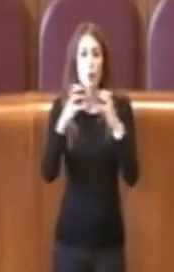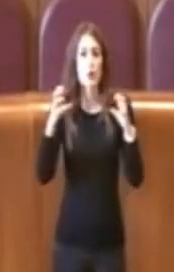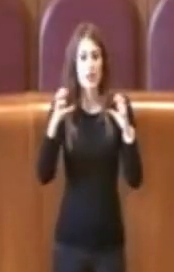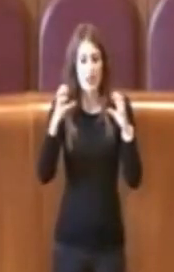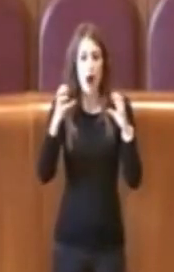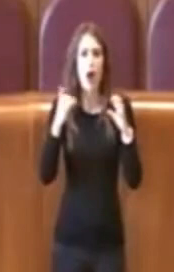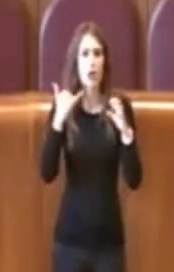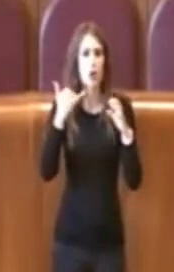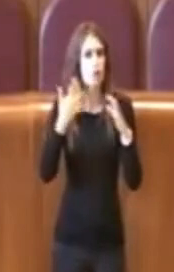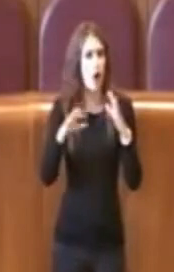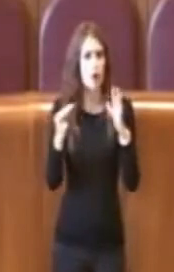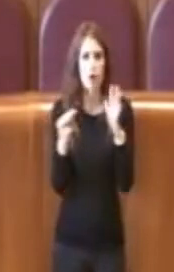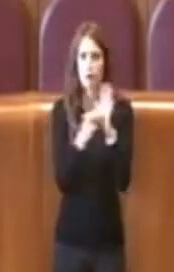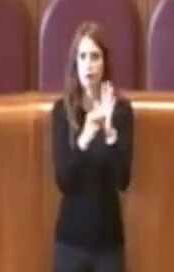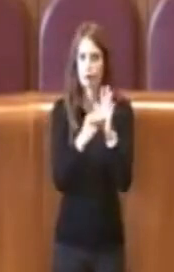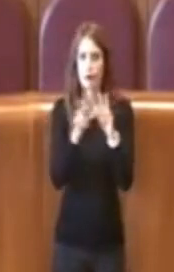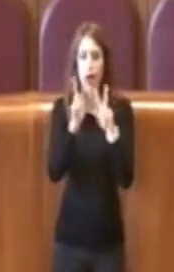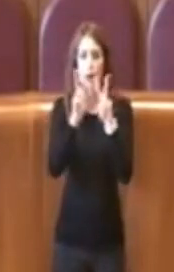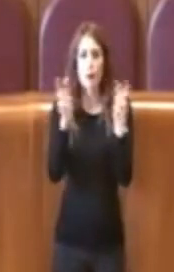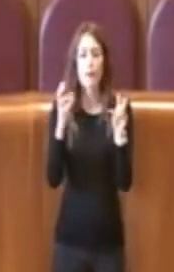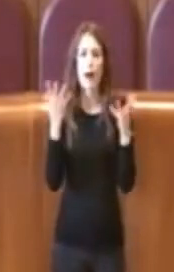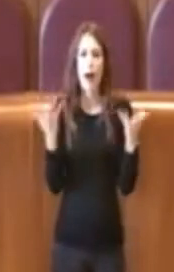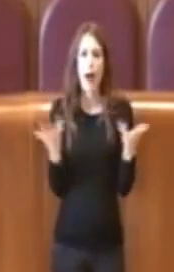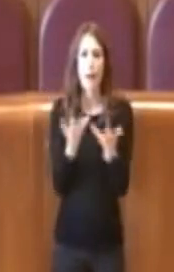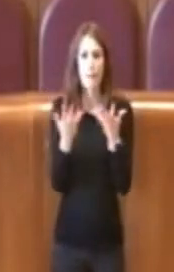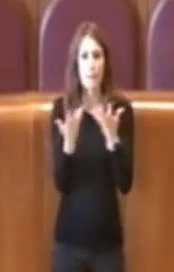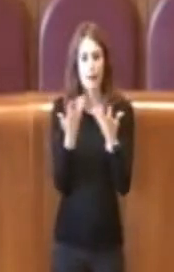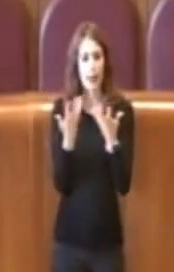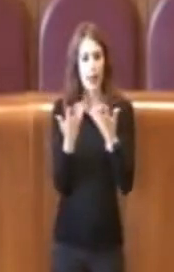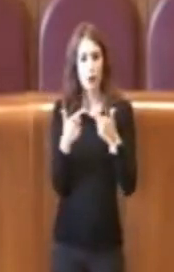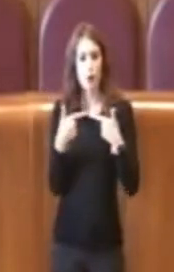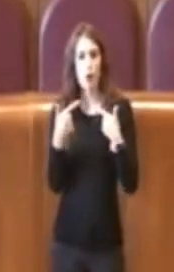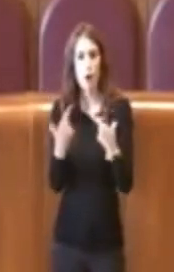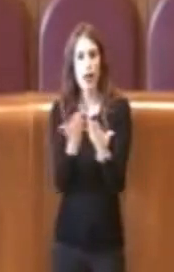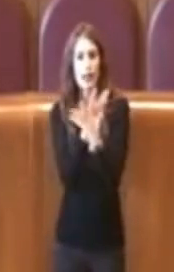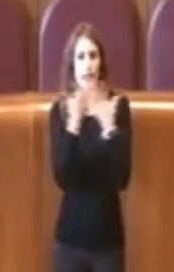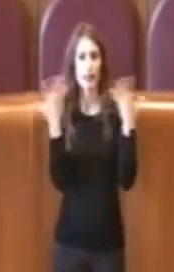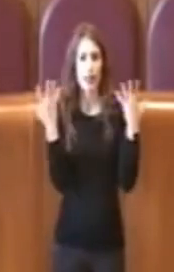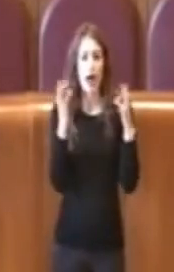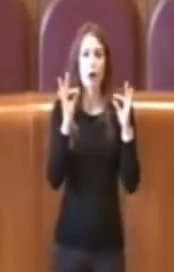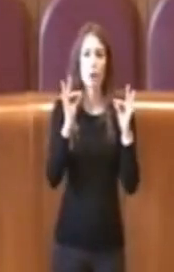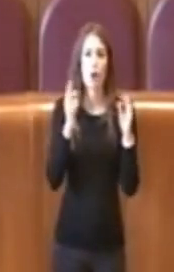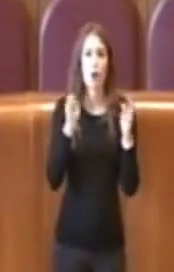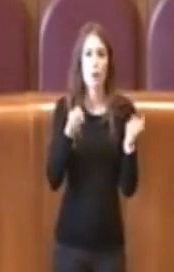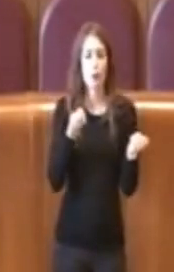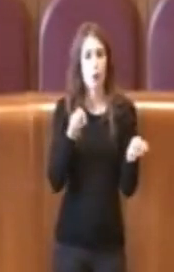caso di lasciare anche un segno di indirizzo di Assemblea Capitolina. Grazie.